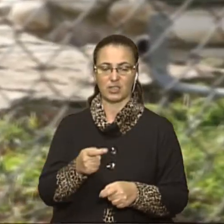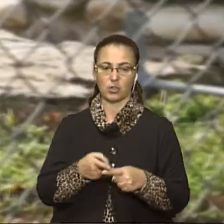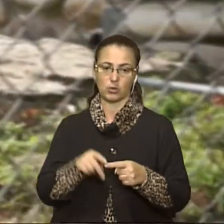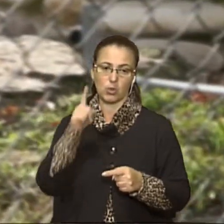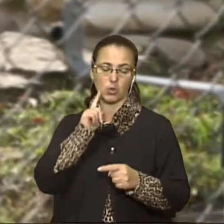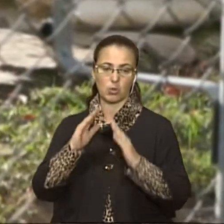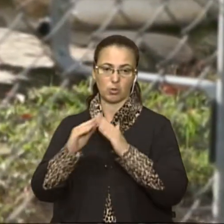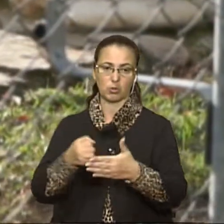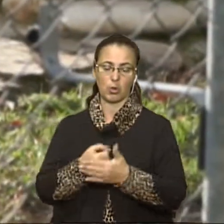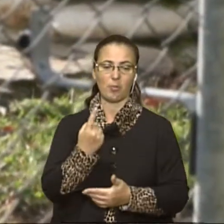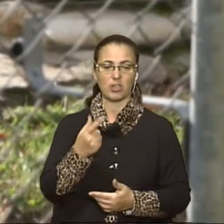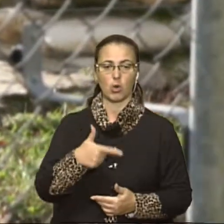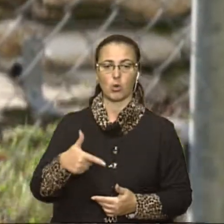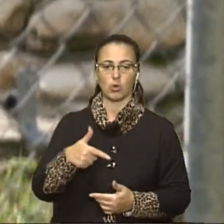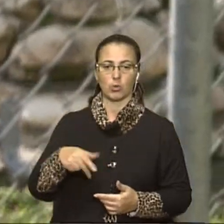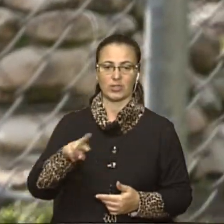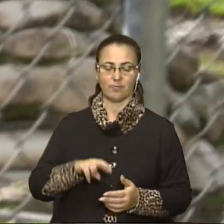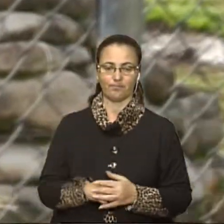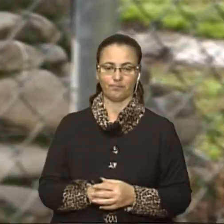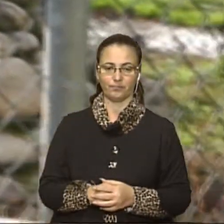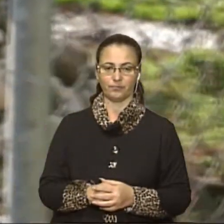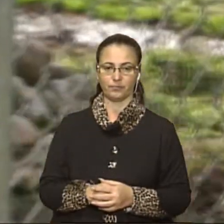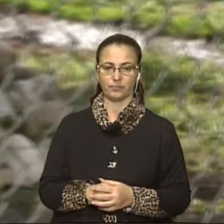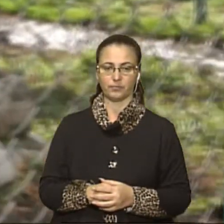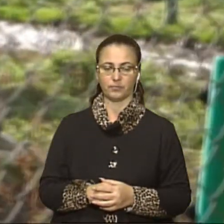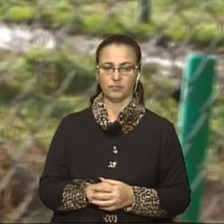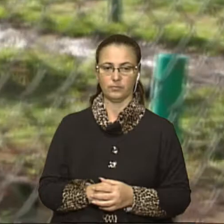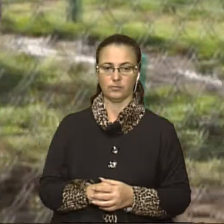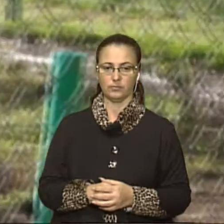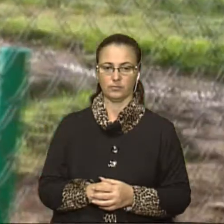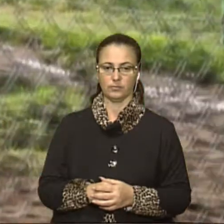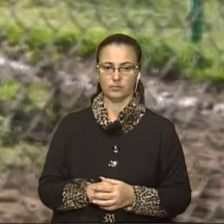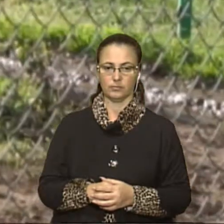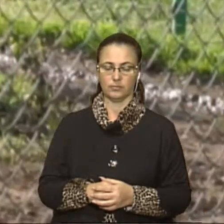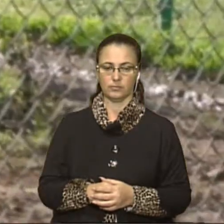грудня. Ольга Дейнека, Роман Натишин. Новини на Суспільному. Львівщина.